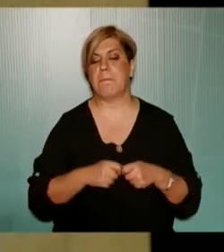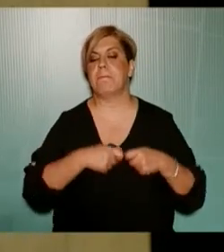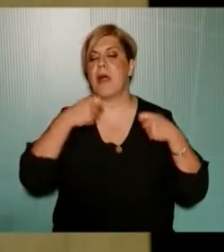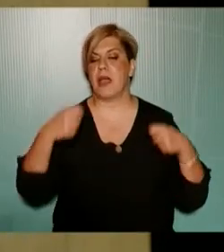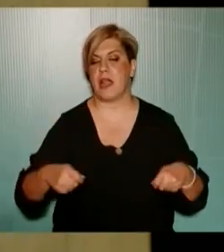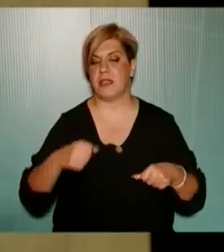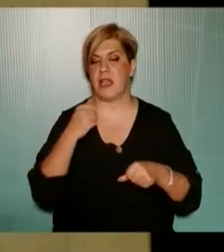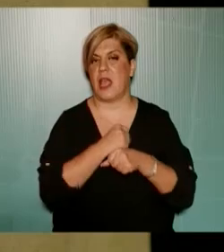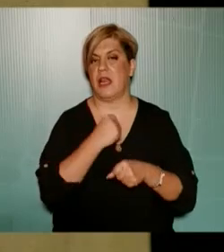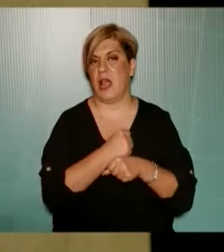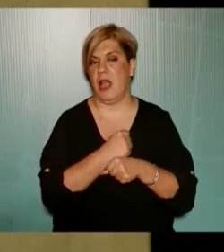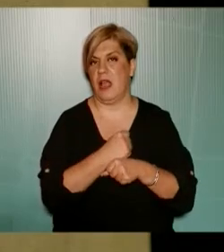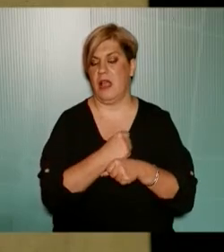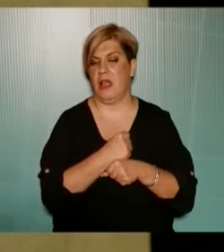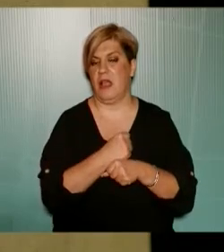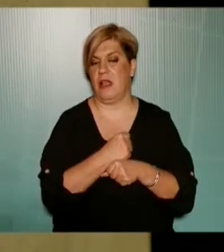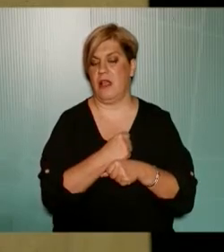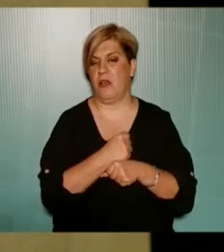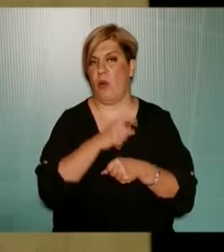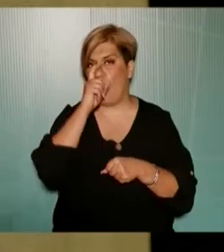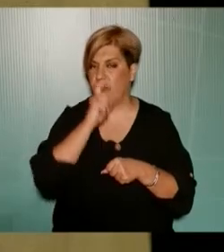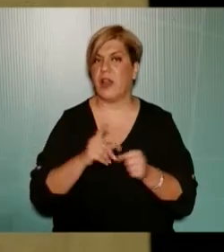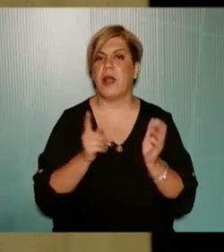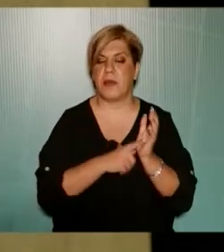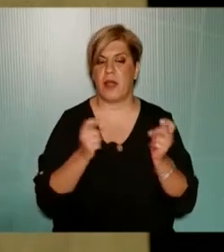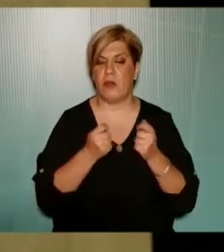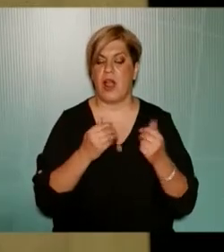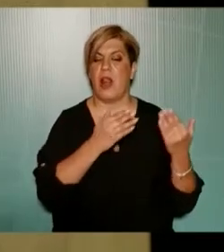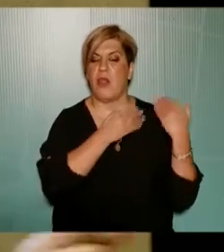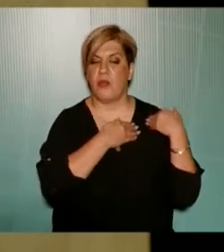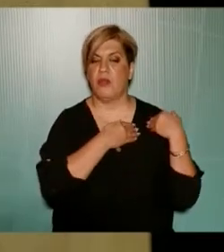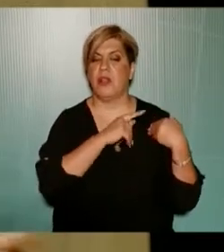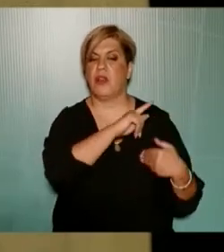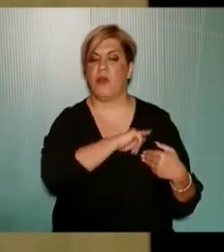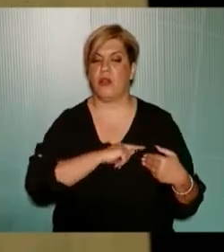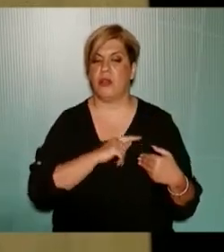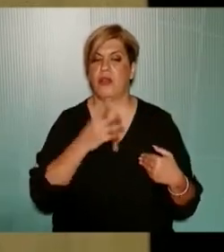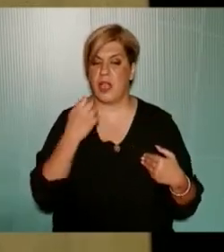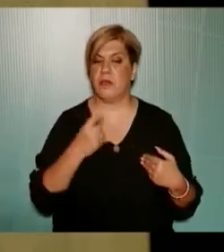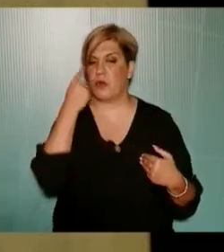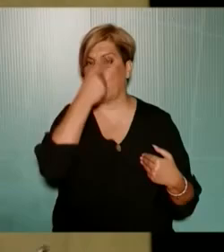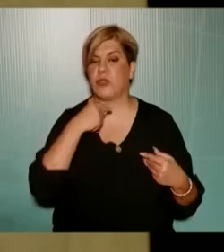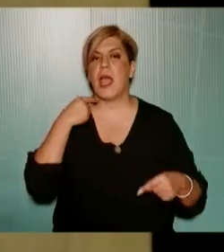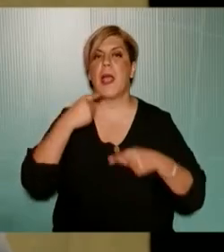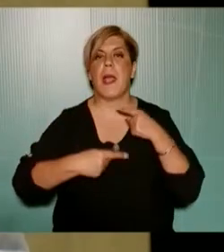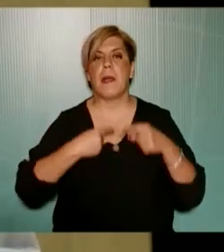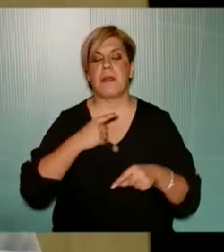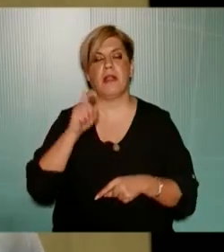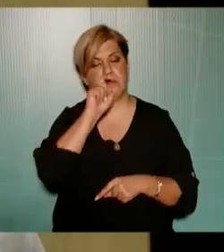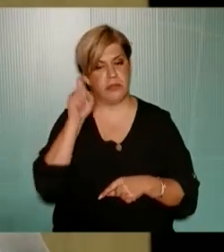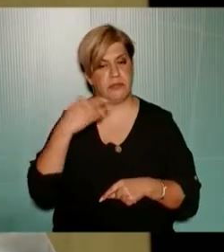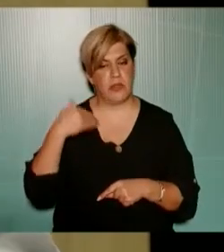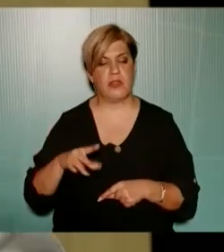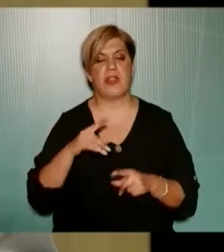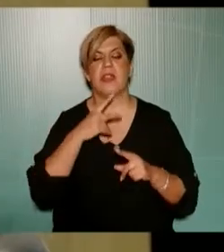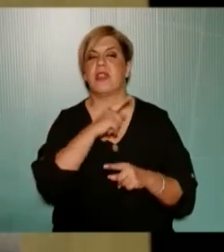δόθηκε στα έργα που όφιλε να κάνει ο ανάδοχος στο λιμάνι μια και έχει προσωπική εμπειρία και βίωμα ως